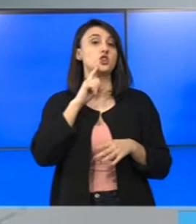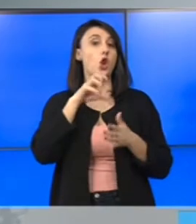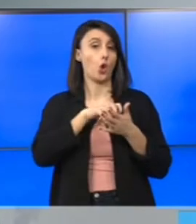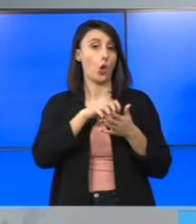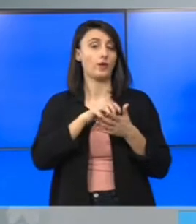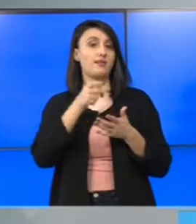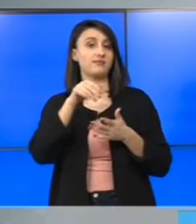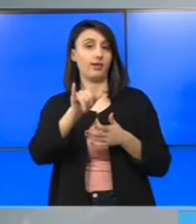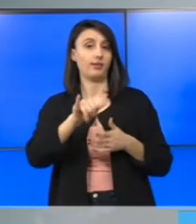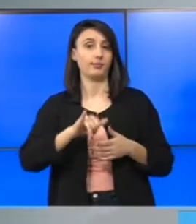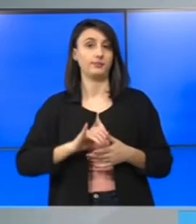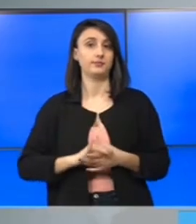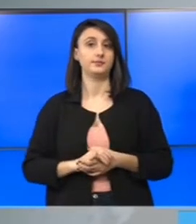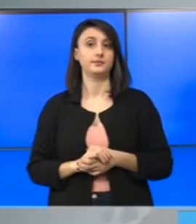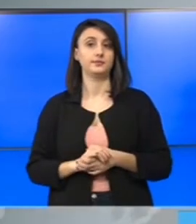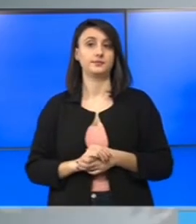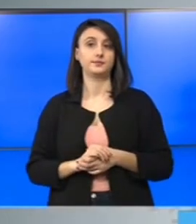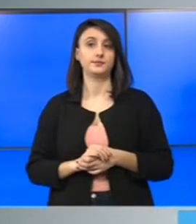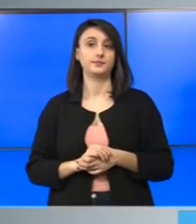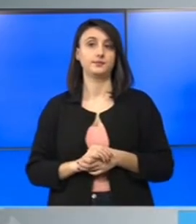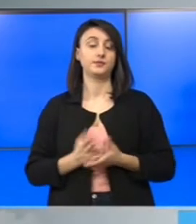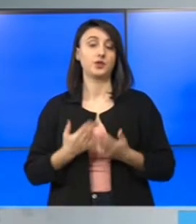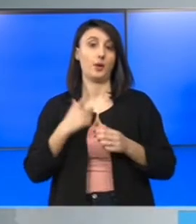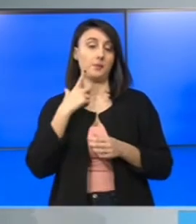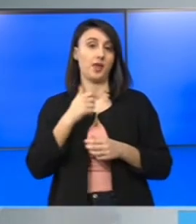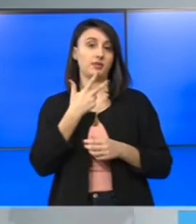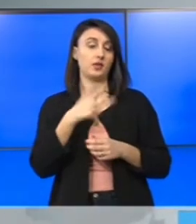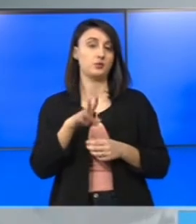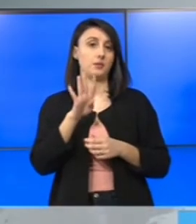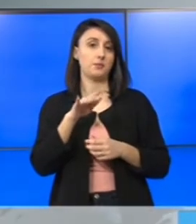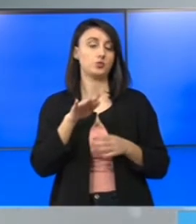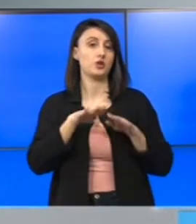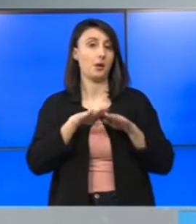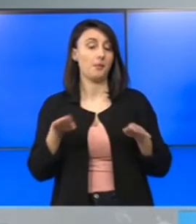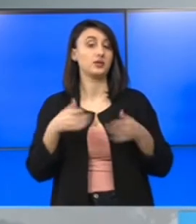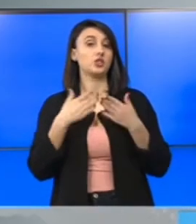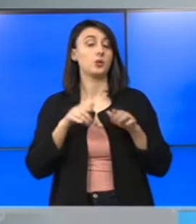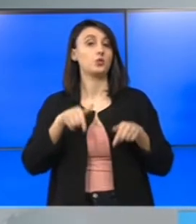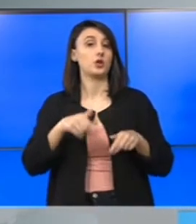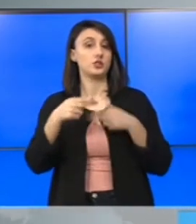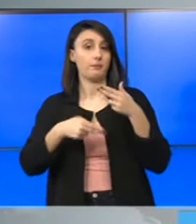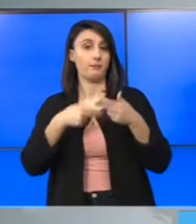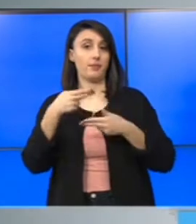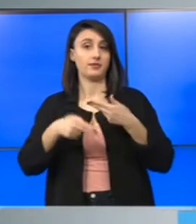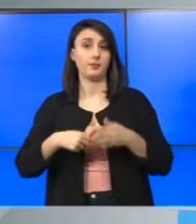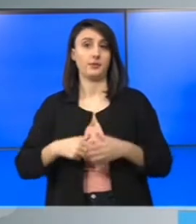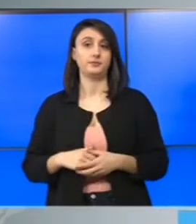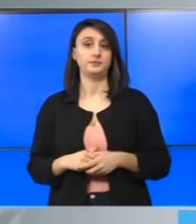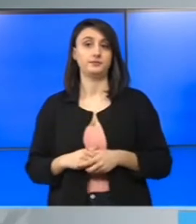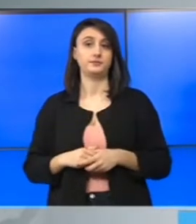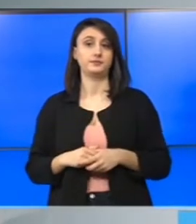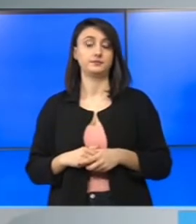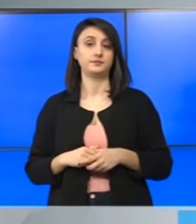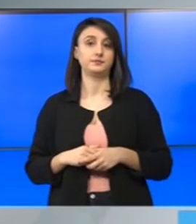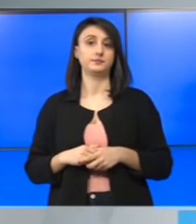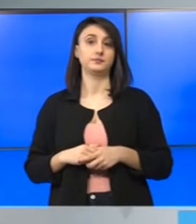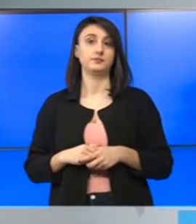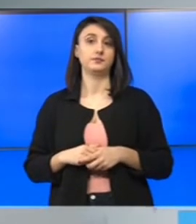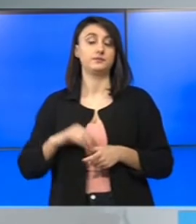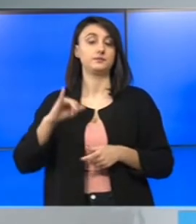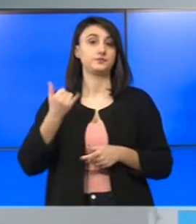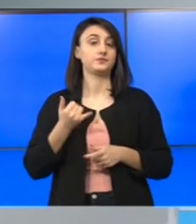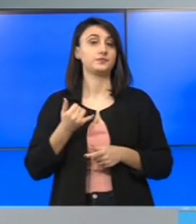latei. Noi am plecat de la 340 de paturi la începutul acestei pandemii, iar